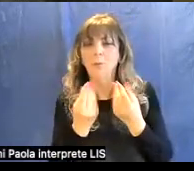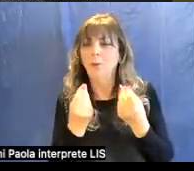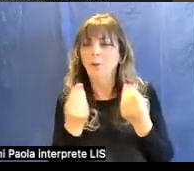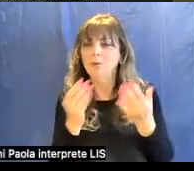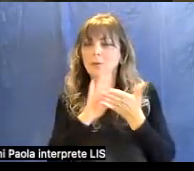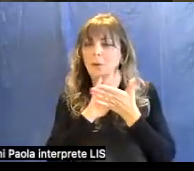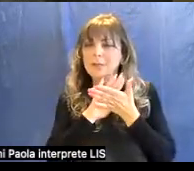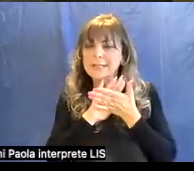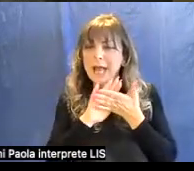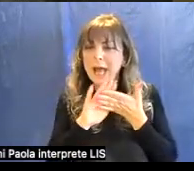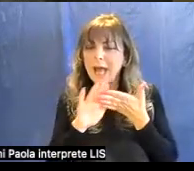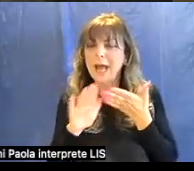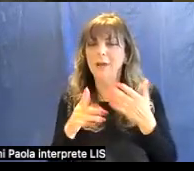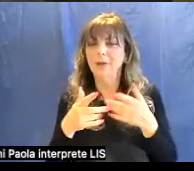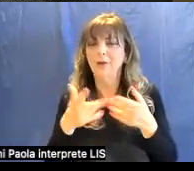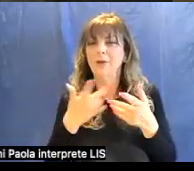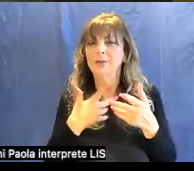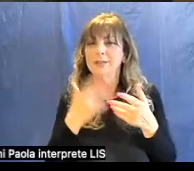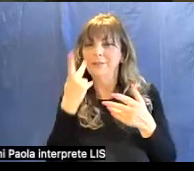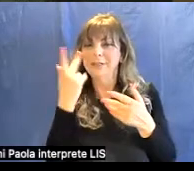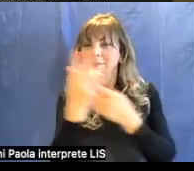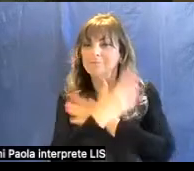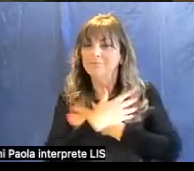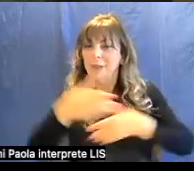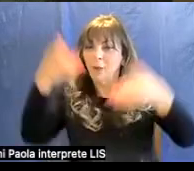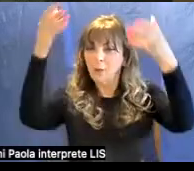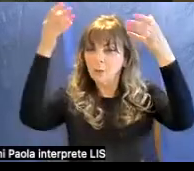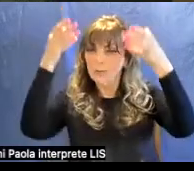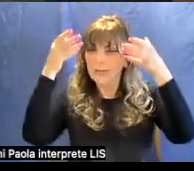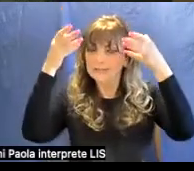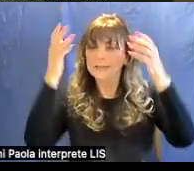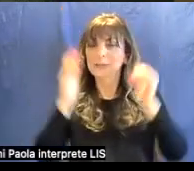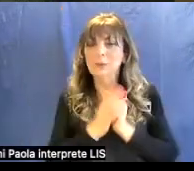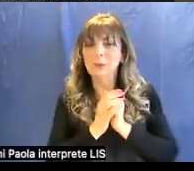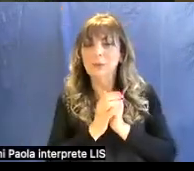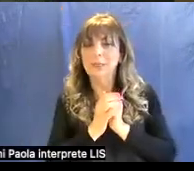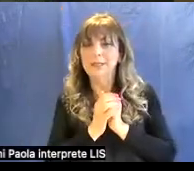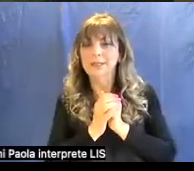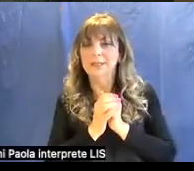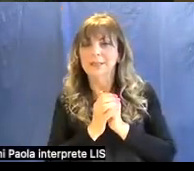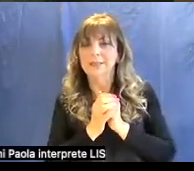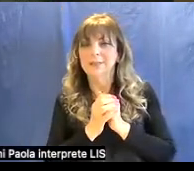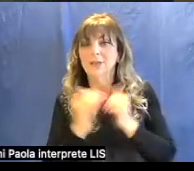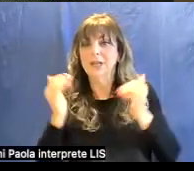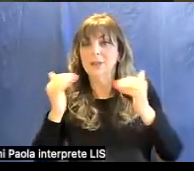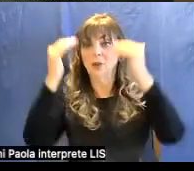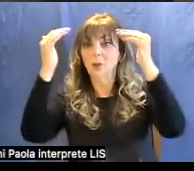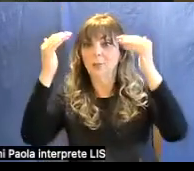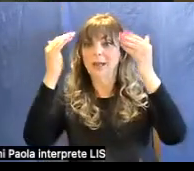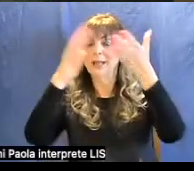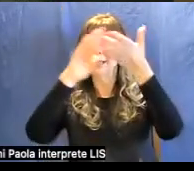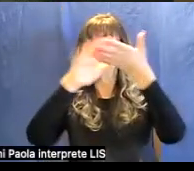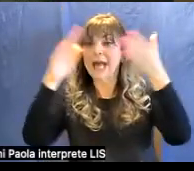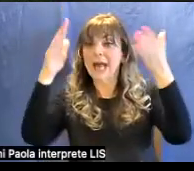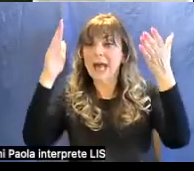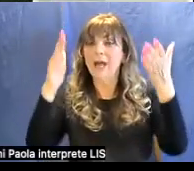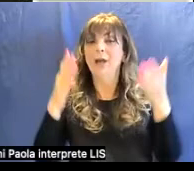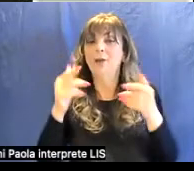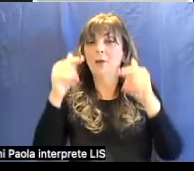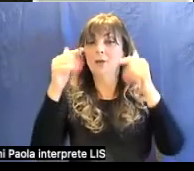Vergine che ci sono due dimensioni una più terrena e una sacra che non sono minimamente in